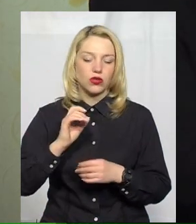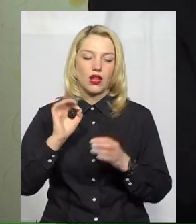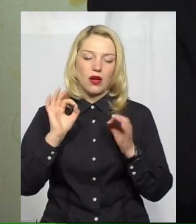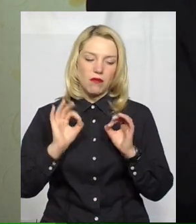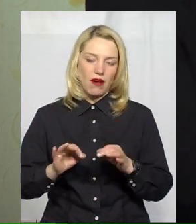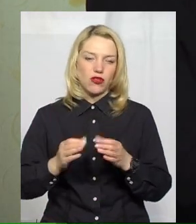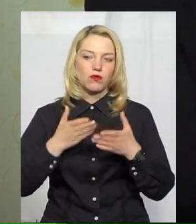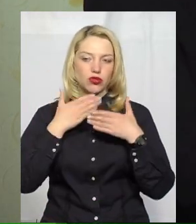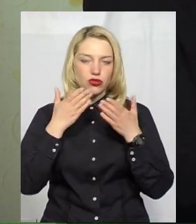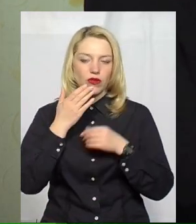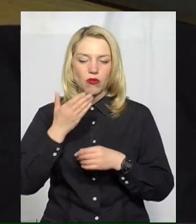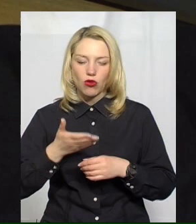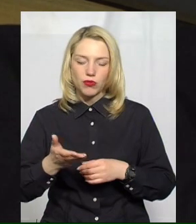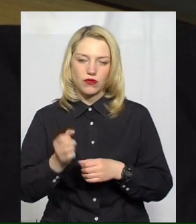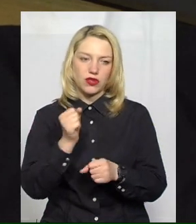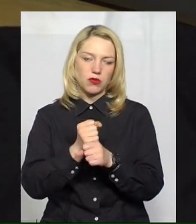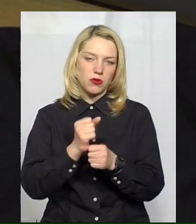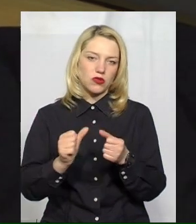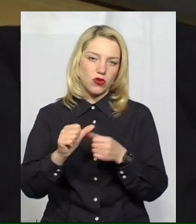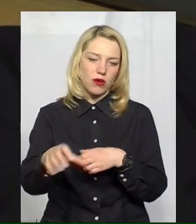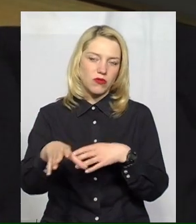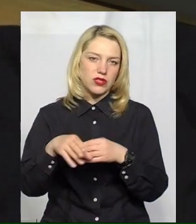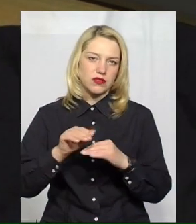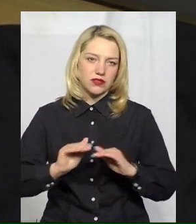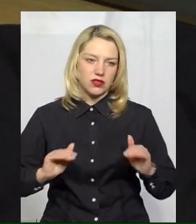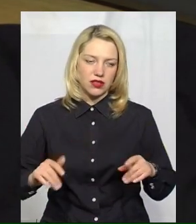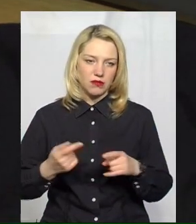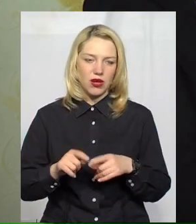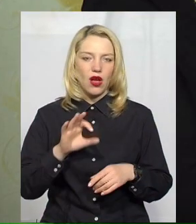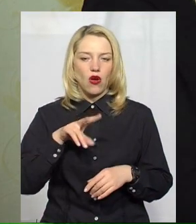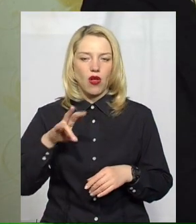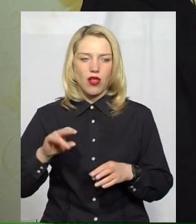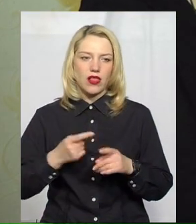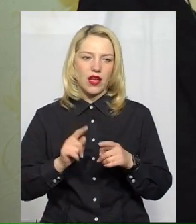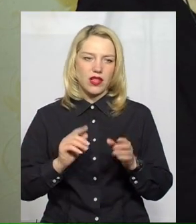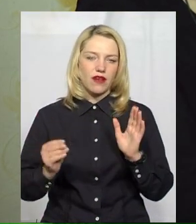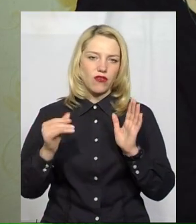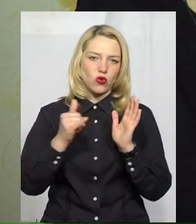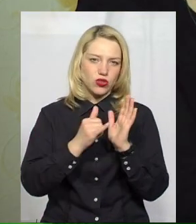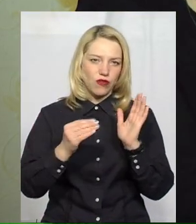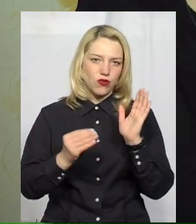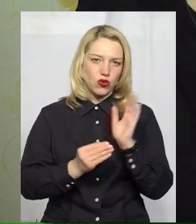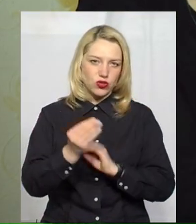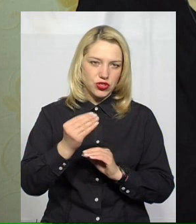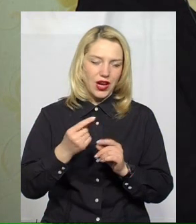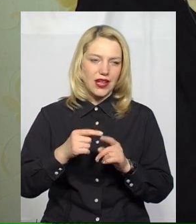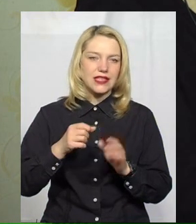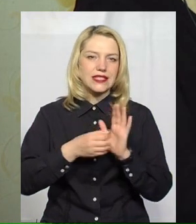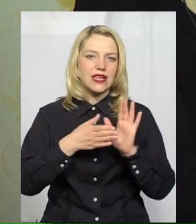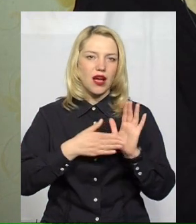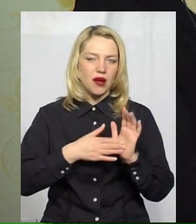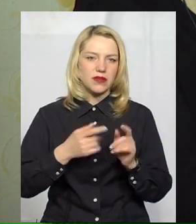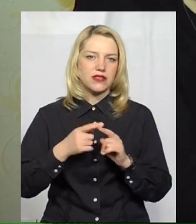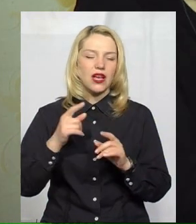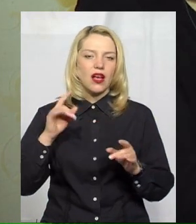і попрацювати з дітьми окремо. Олена Шелелюєва включає запис оповідання, що зробила учням п'ятого класу. Жили там щасливі